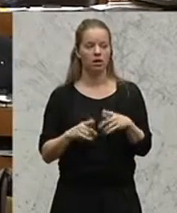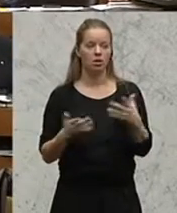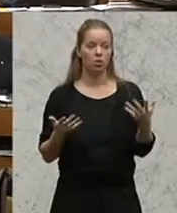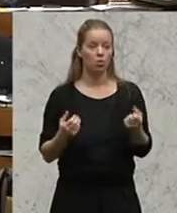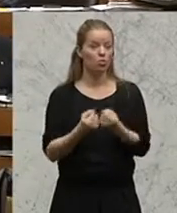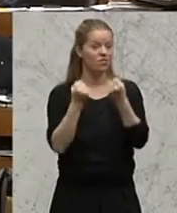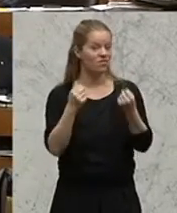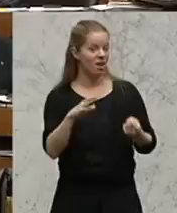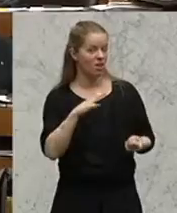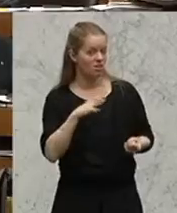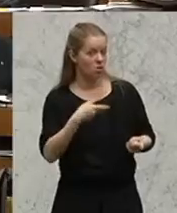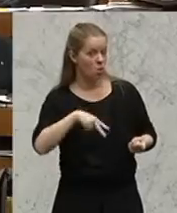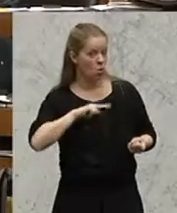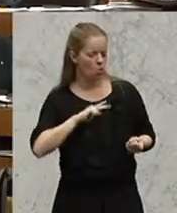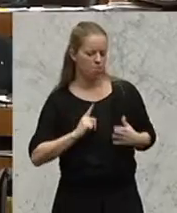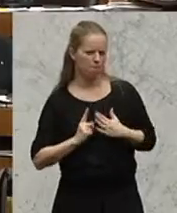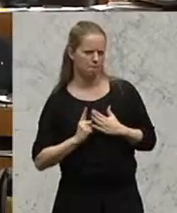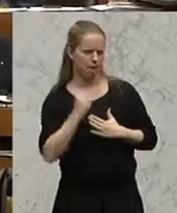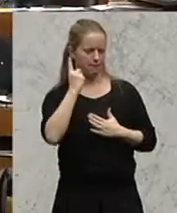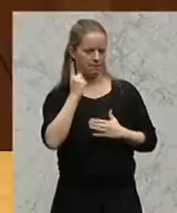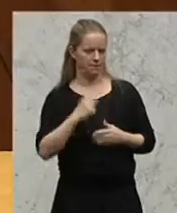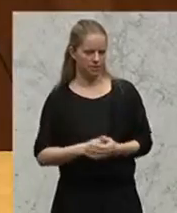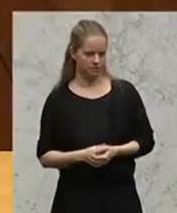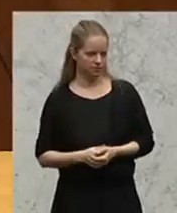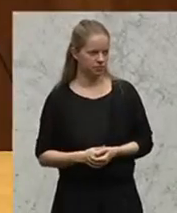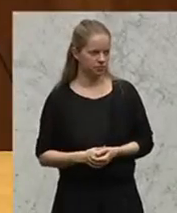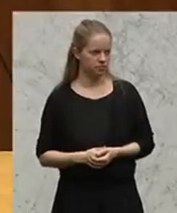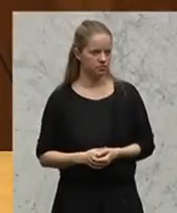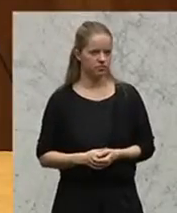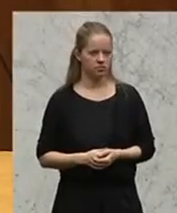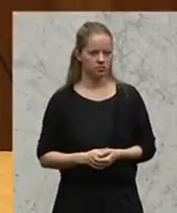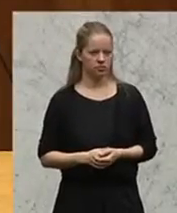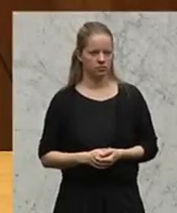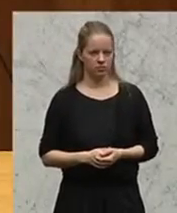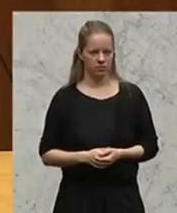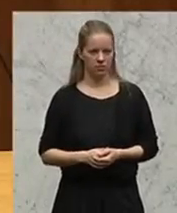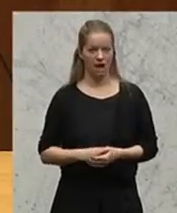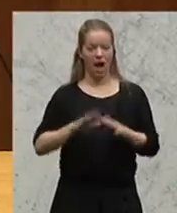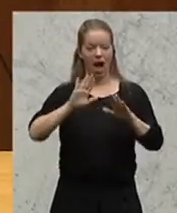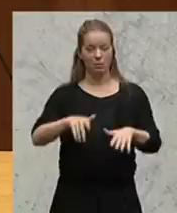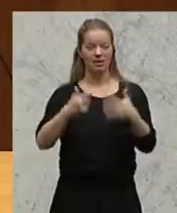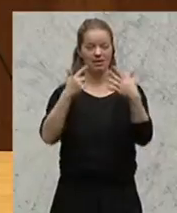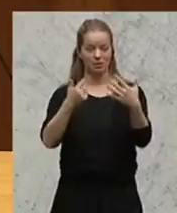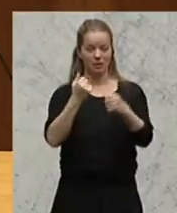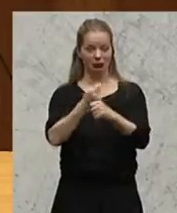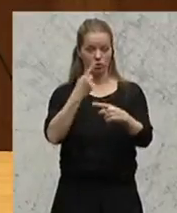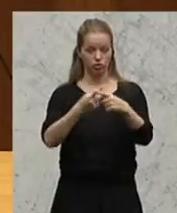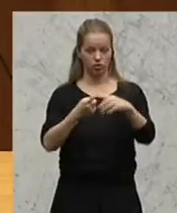Unfallrisiko massiv ansteigt, in einer steilen Kurve ab der siebten Arbeitsstunde.